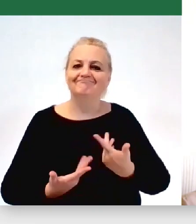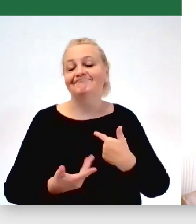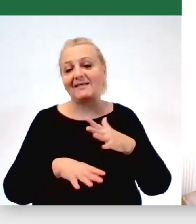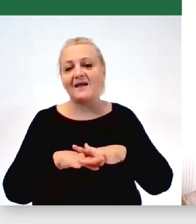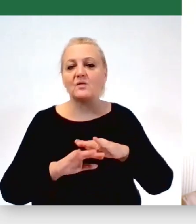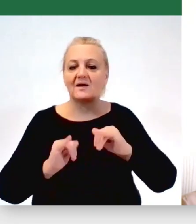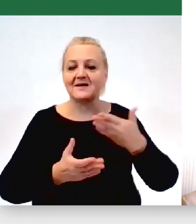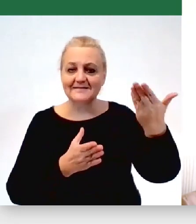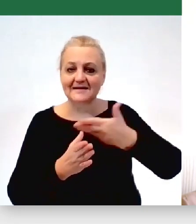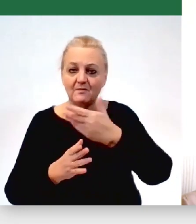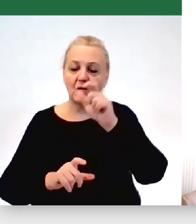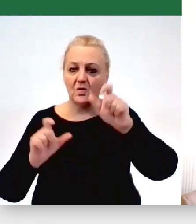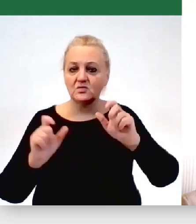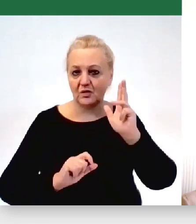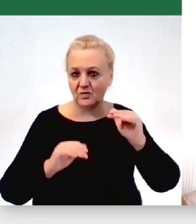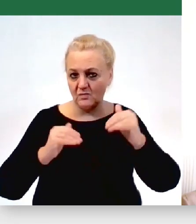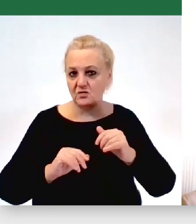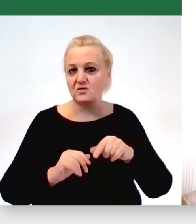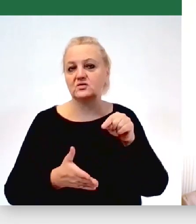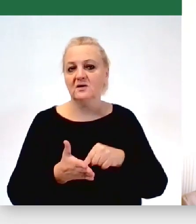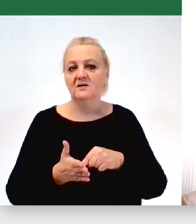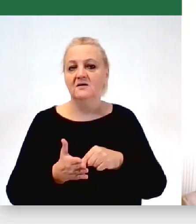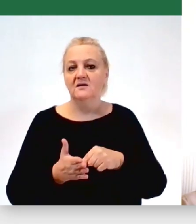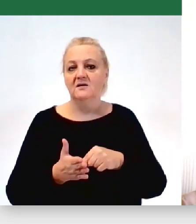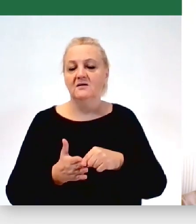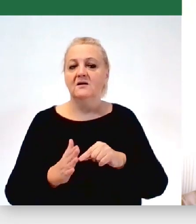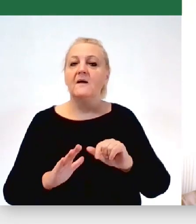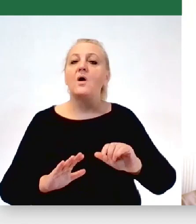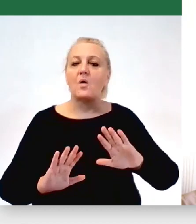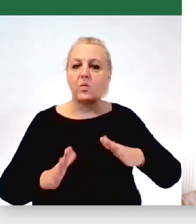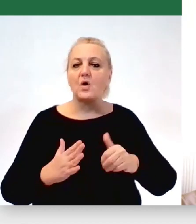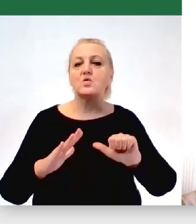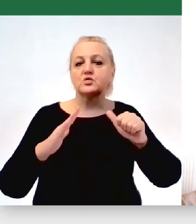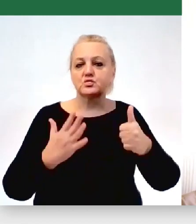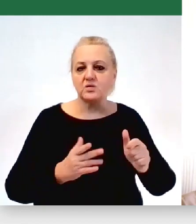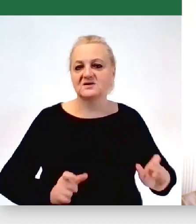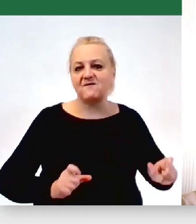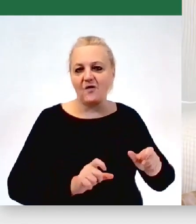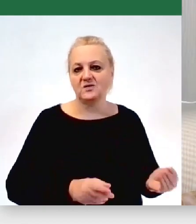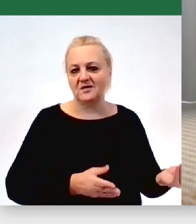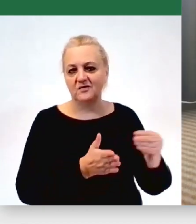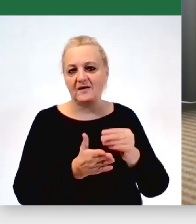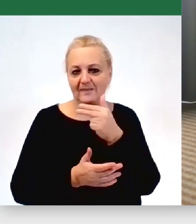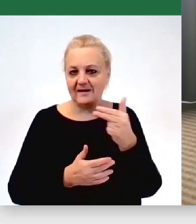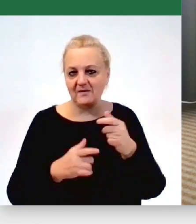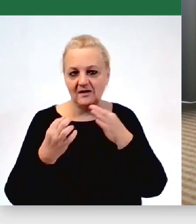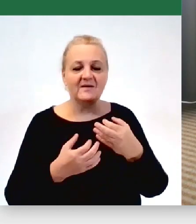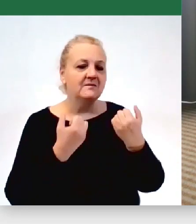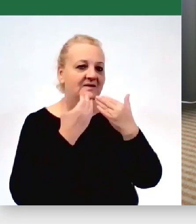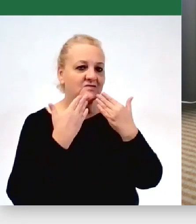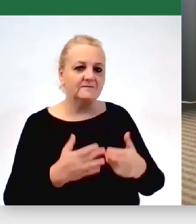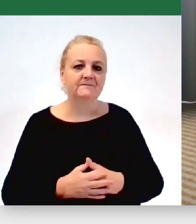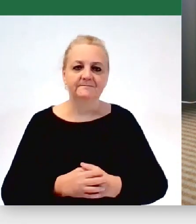tych, którzy mogliby siąść tutaj na tym szóstym fotelu do refleksji na temat tego tematu. Bardzo dziękuję. Dziękuję bardzo. jest